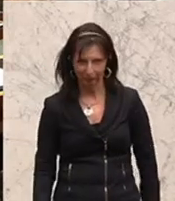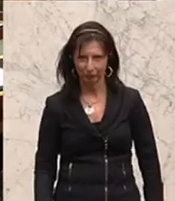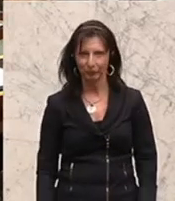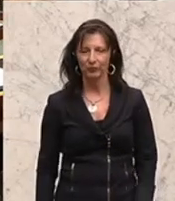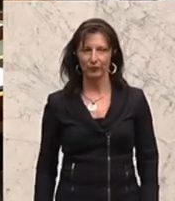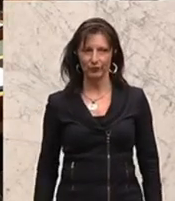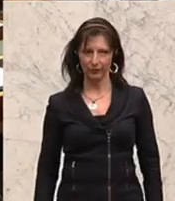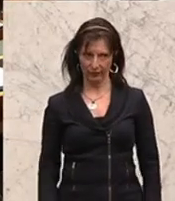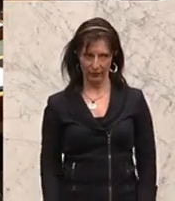Sozialsprecherin der Grünen. Dank.